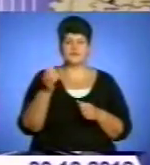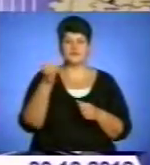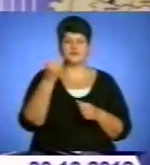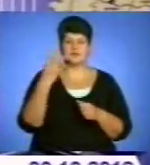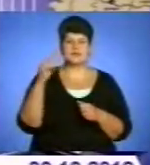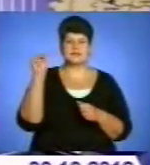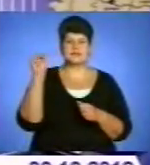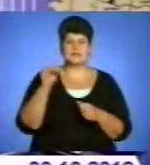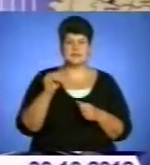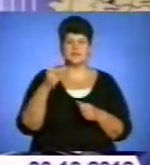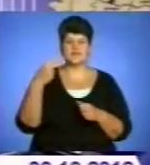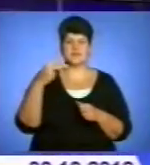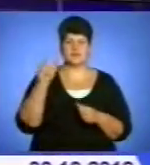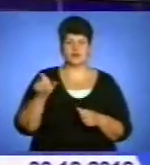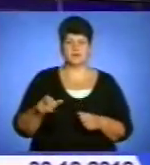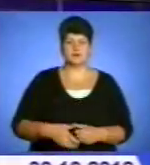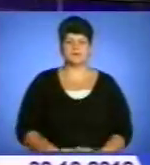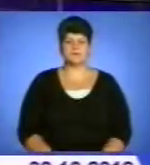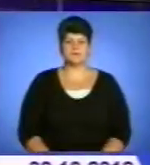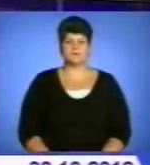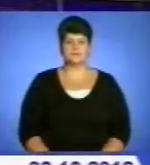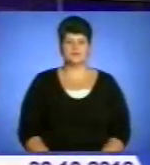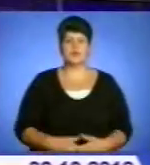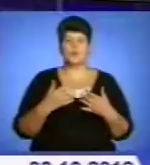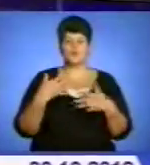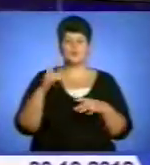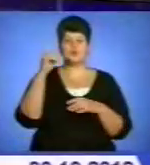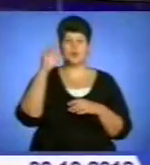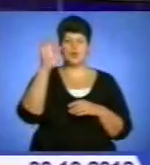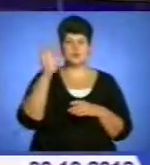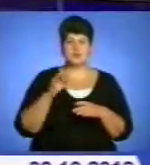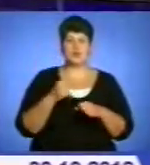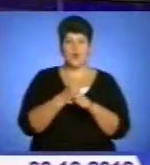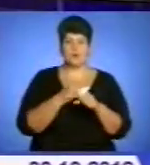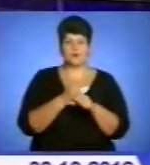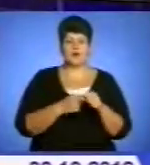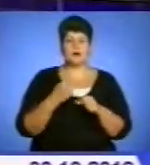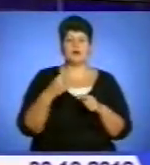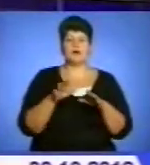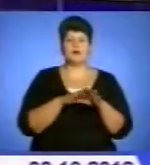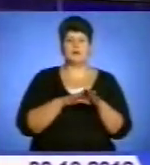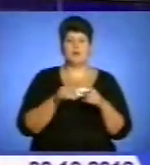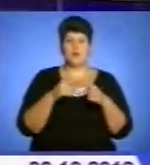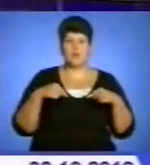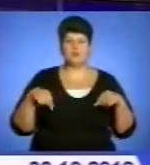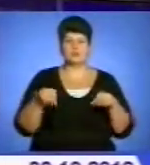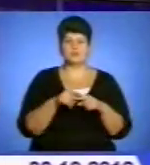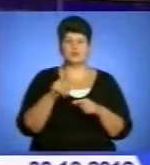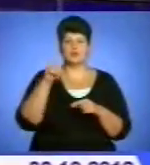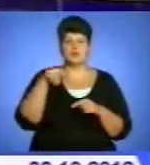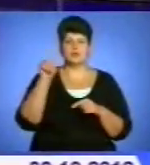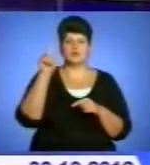020 чоловік. Уже 100% протоколів опрацьовано на одномандатному виборчому окризі номер